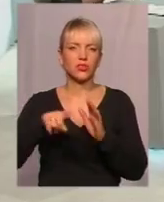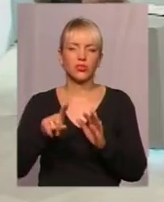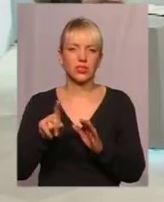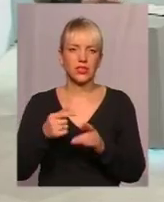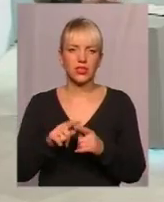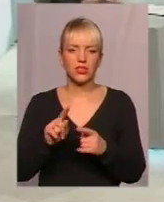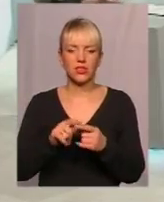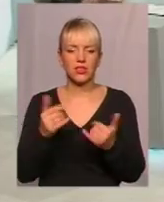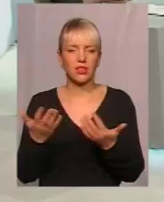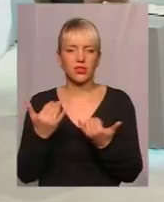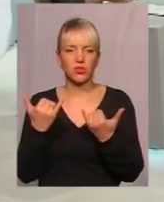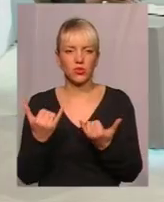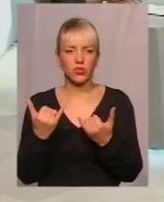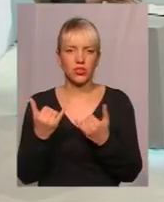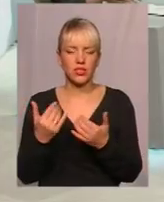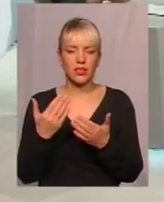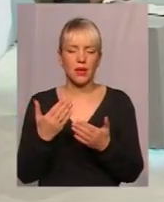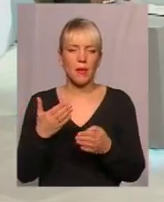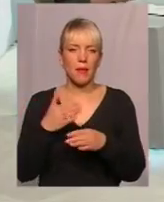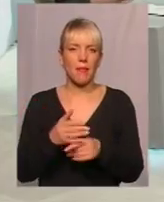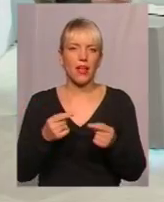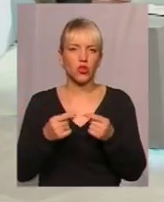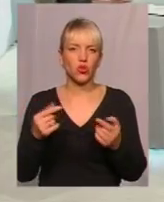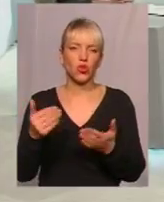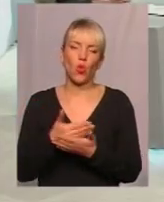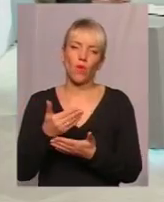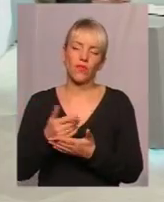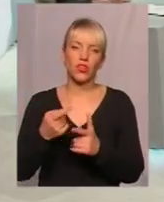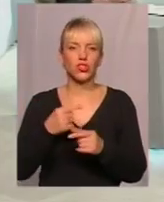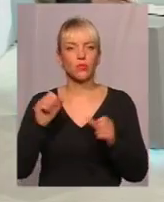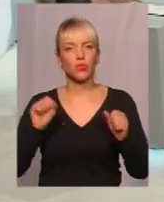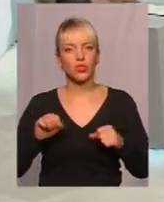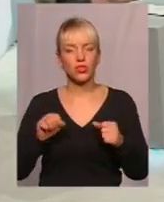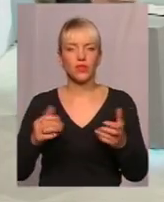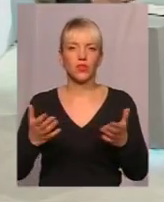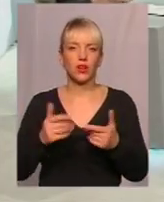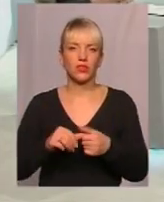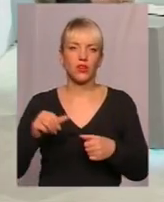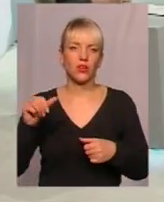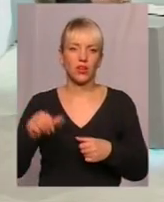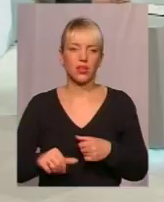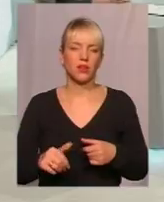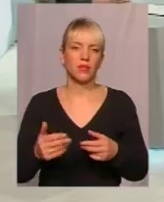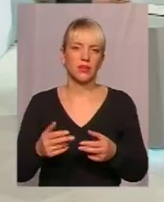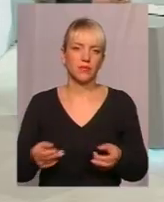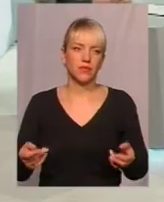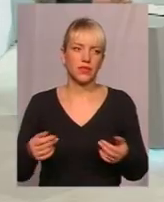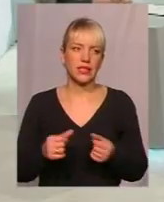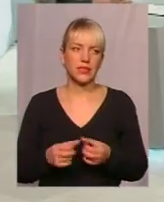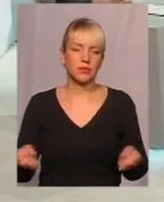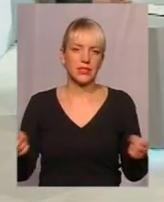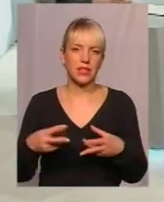якісь сучасні методи нові, чи можливо якась окрема така спеціалізація?